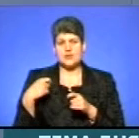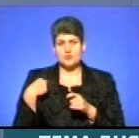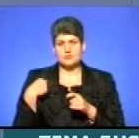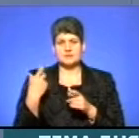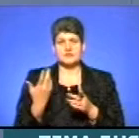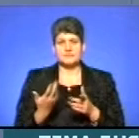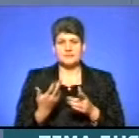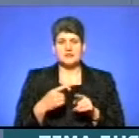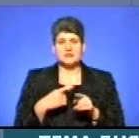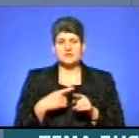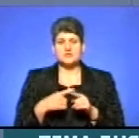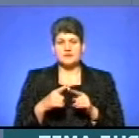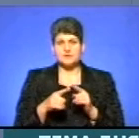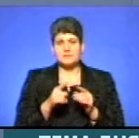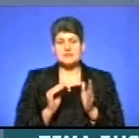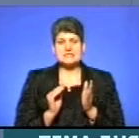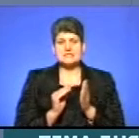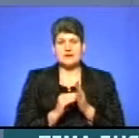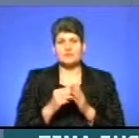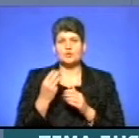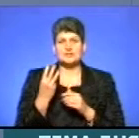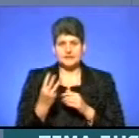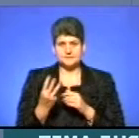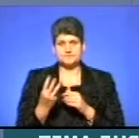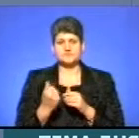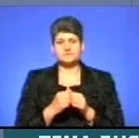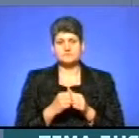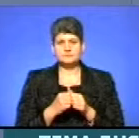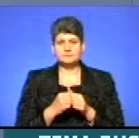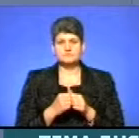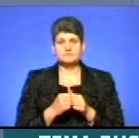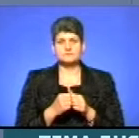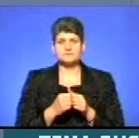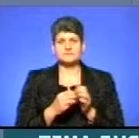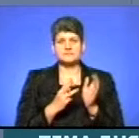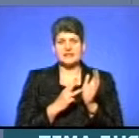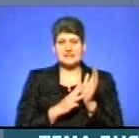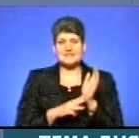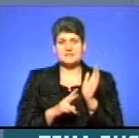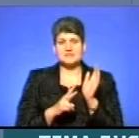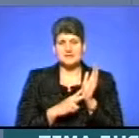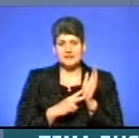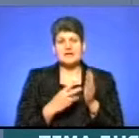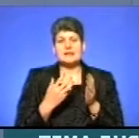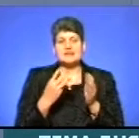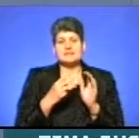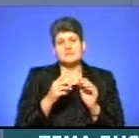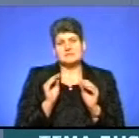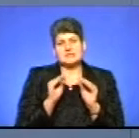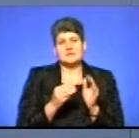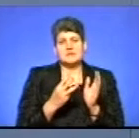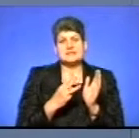тобто швидкості похибку. Ми ставимо 3. Тобто ставимо 73, якщо є більше 73